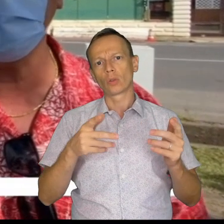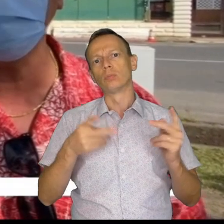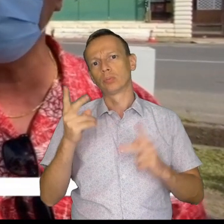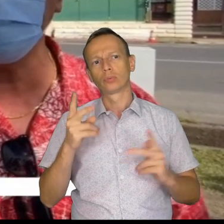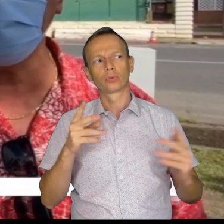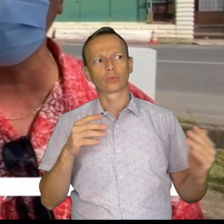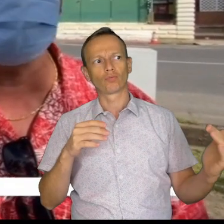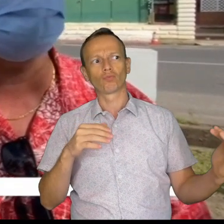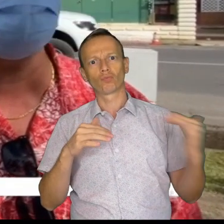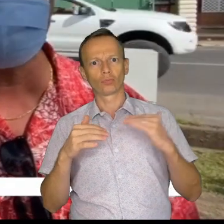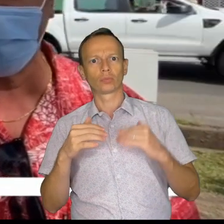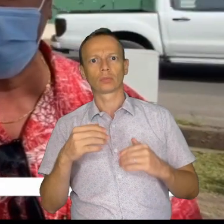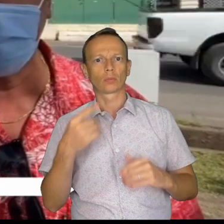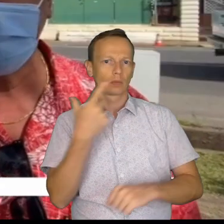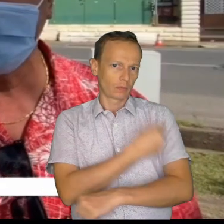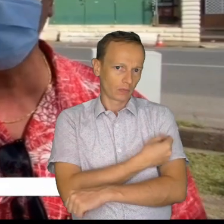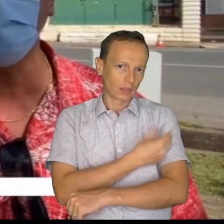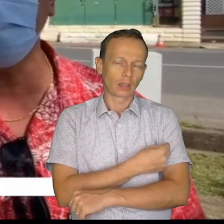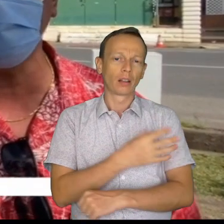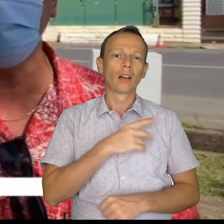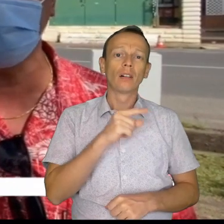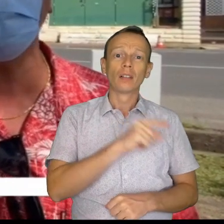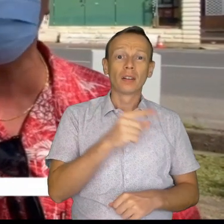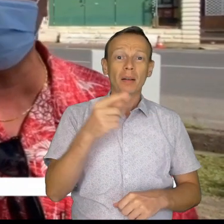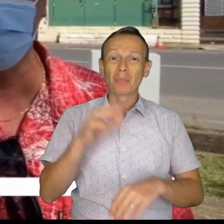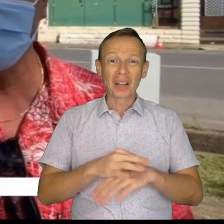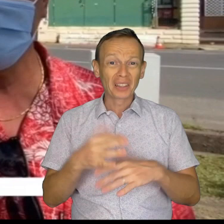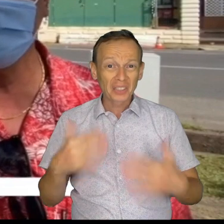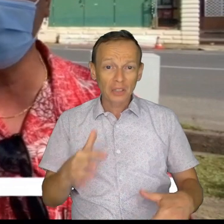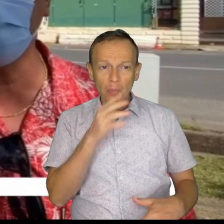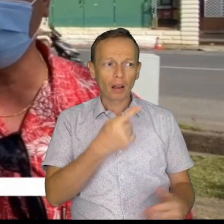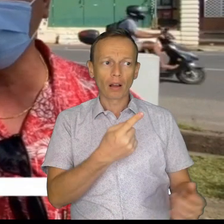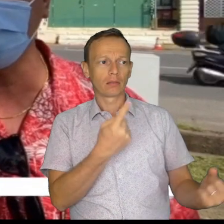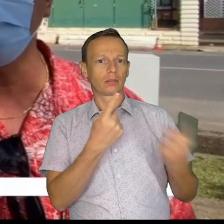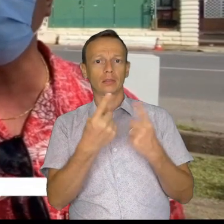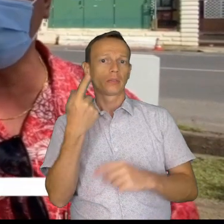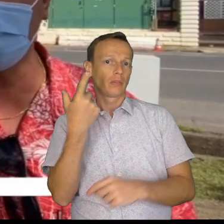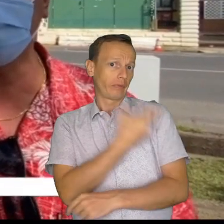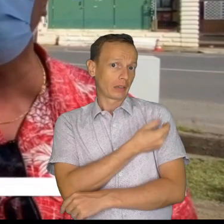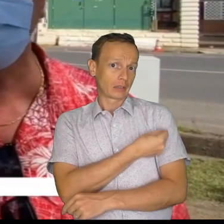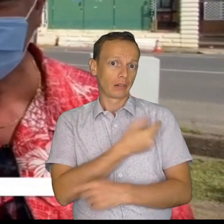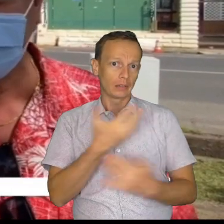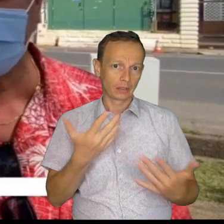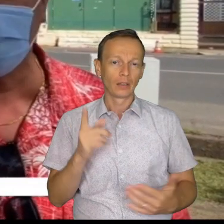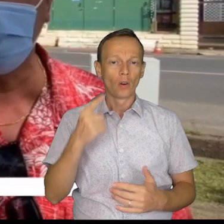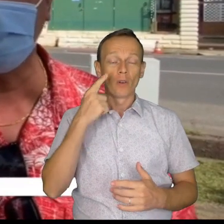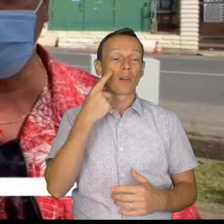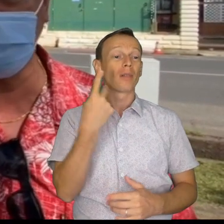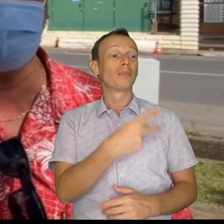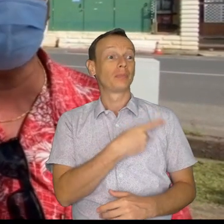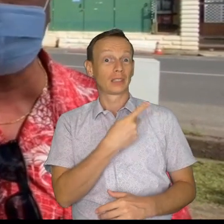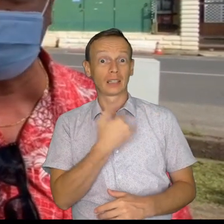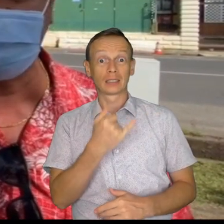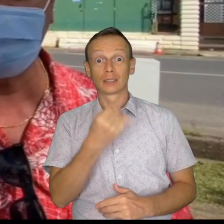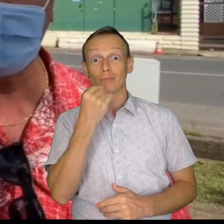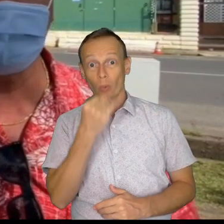Il en a des Matahiapos qui sont déjà malades, ils ne peuvent pas venir pour vacciner. D'abord, on va venir pour voir avec le médecin,'abord, on